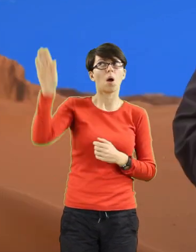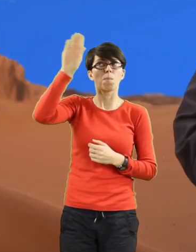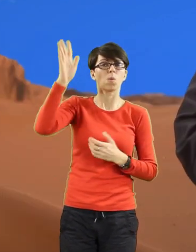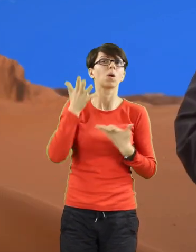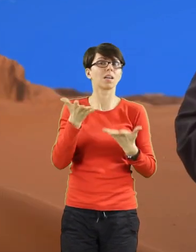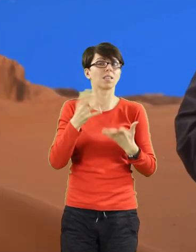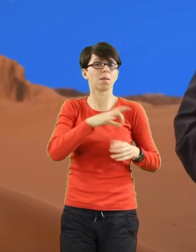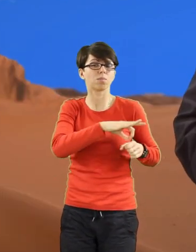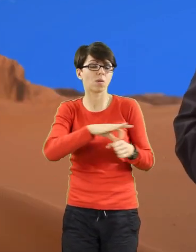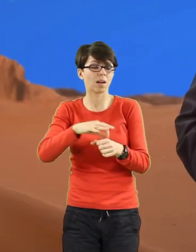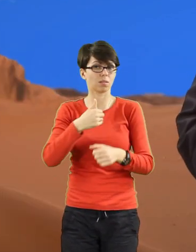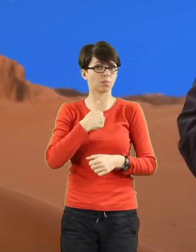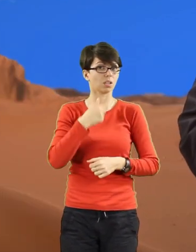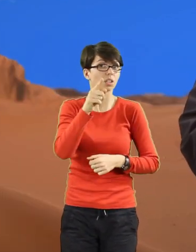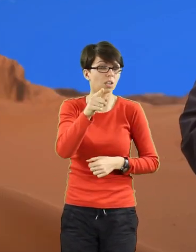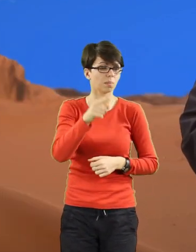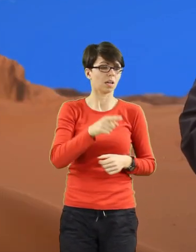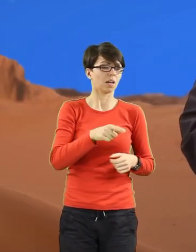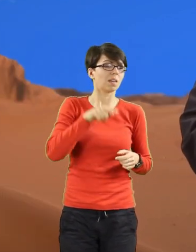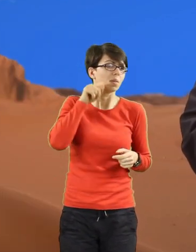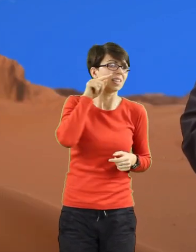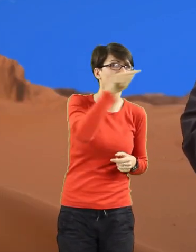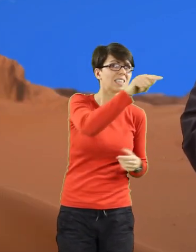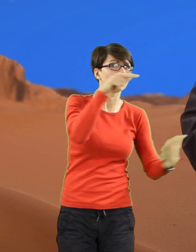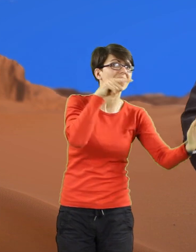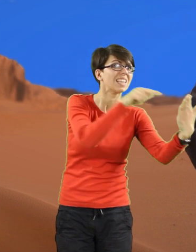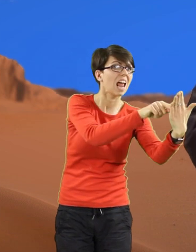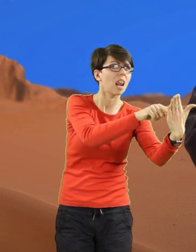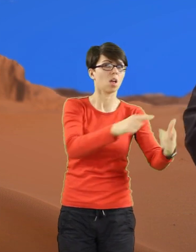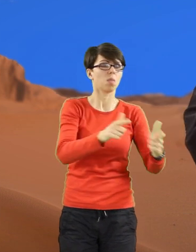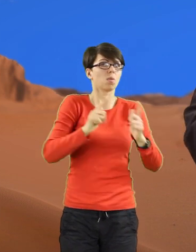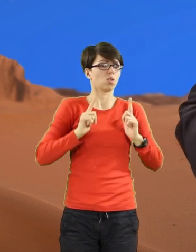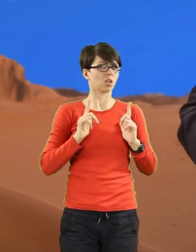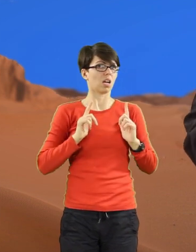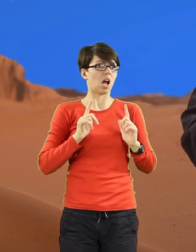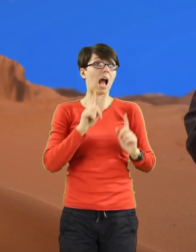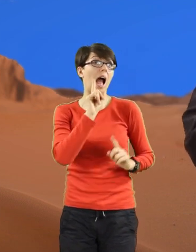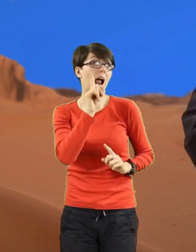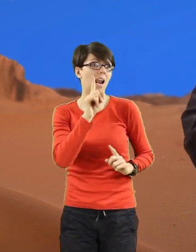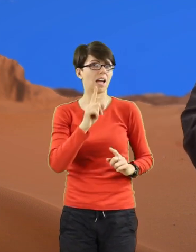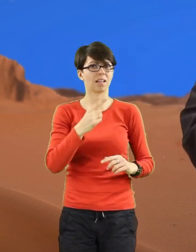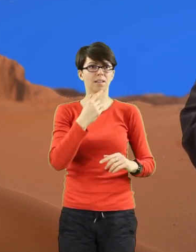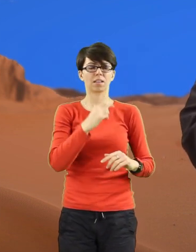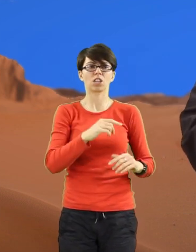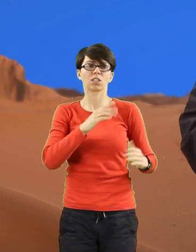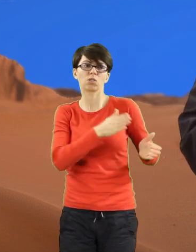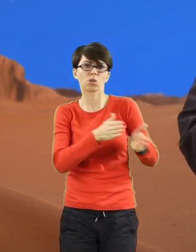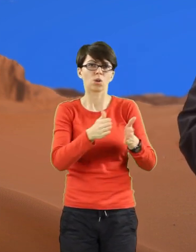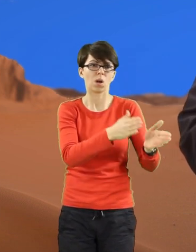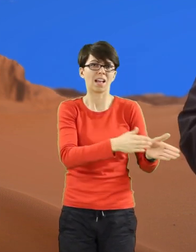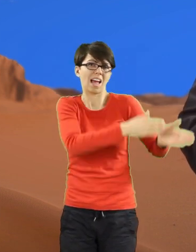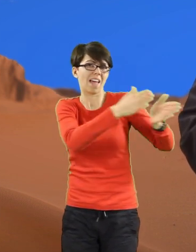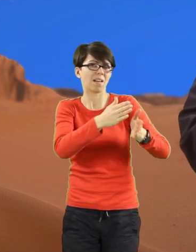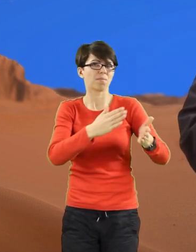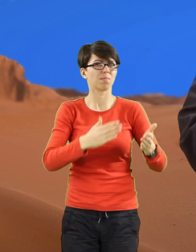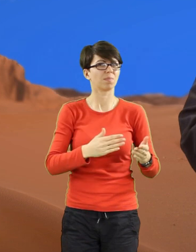On chce prowadzić się przez pustynię w kierunku odpocznienia, ale droga w kierunku tego odpocznienia